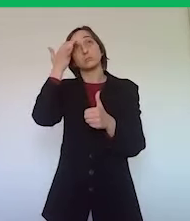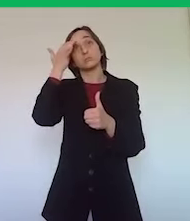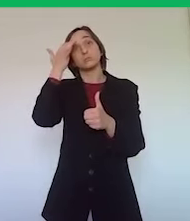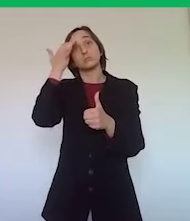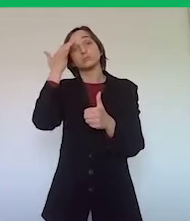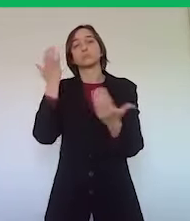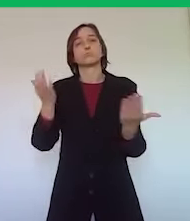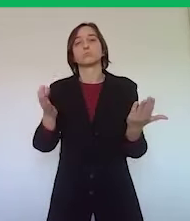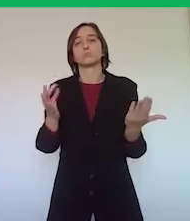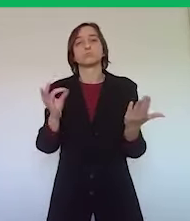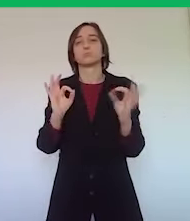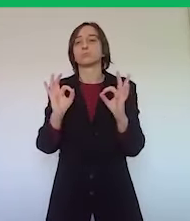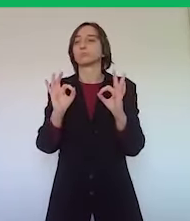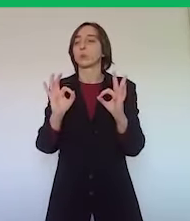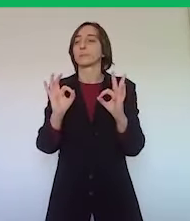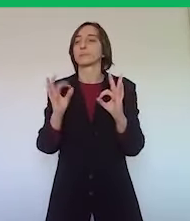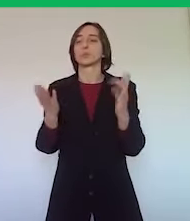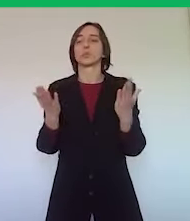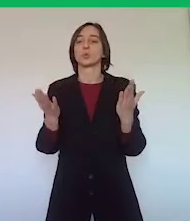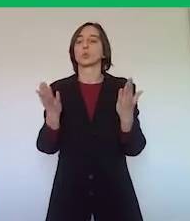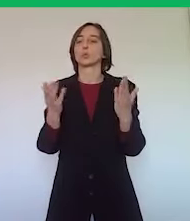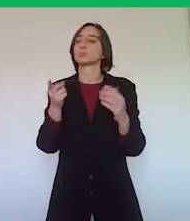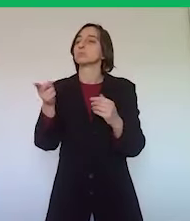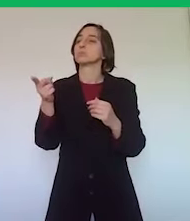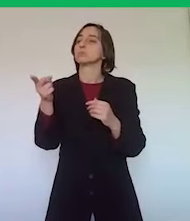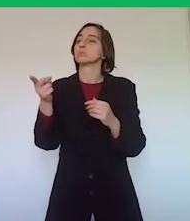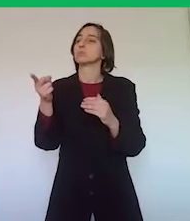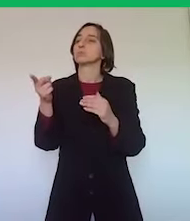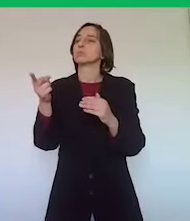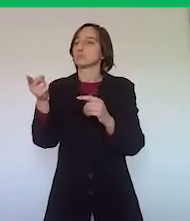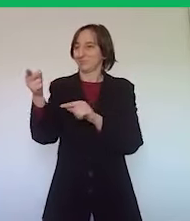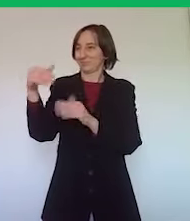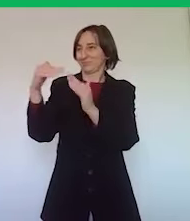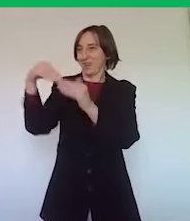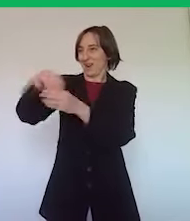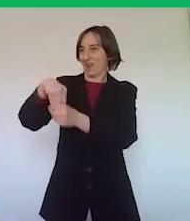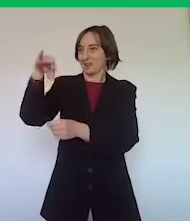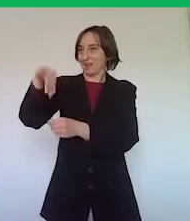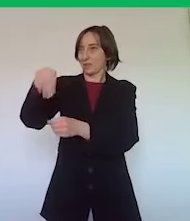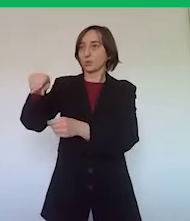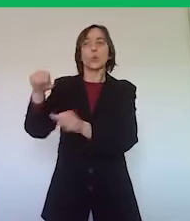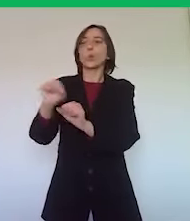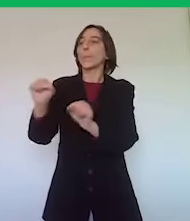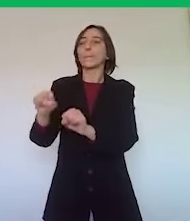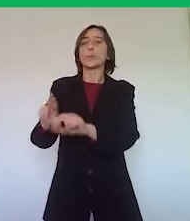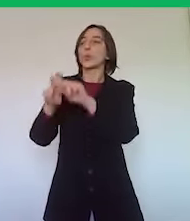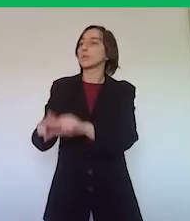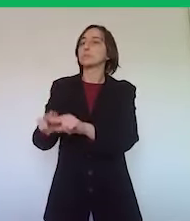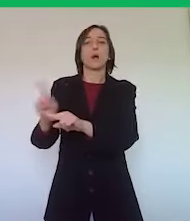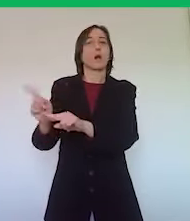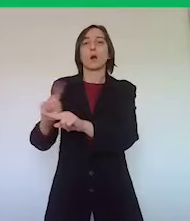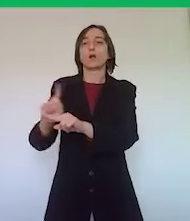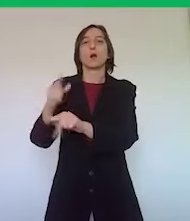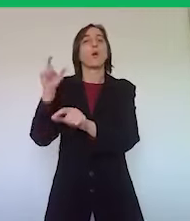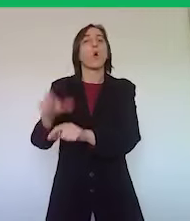impediscono di fatto all'affittuario in questo caso di permanere nella